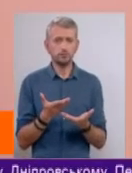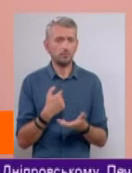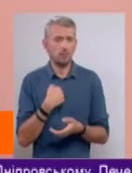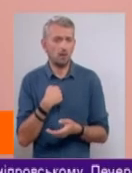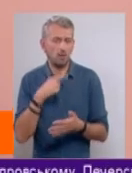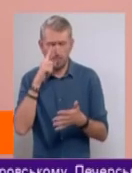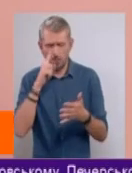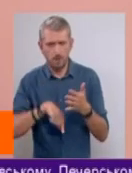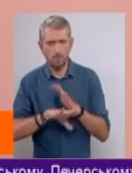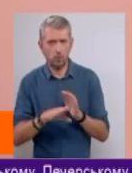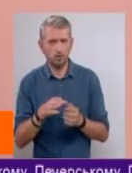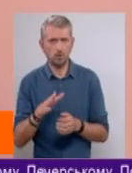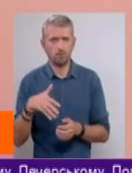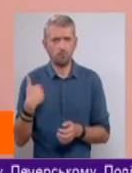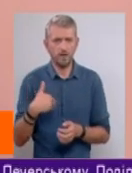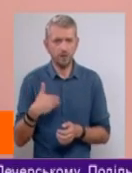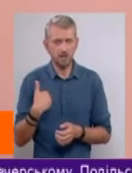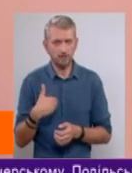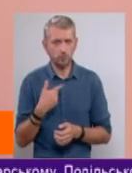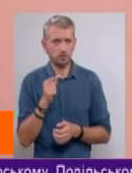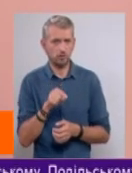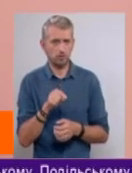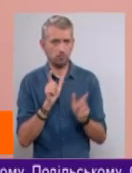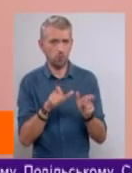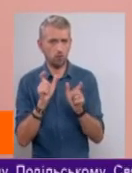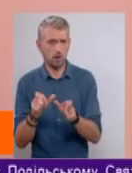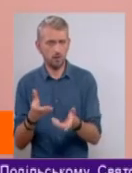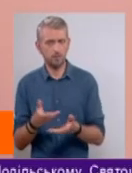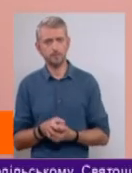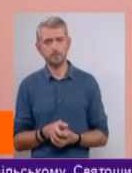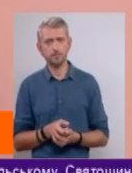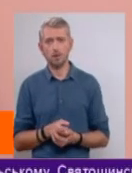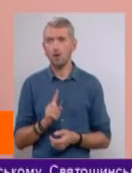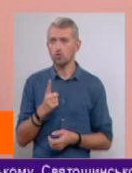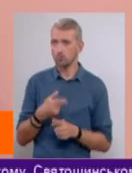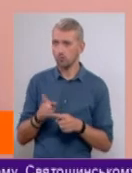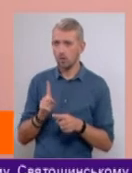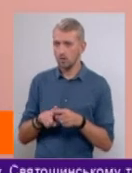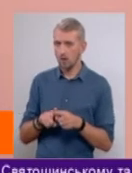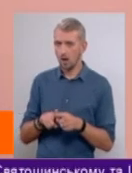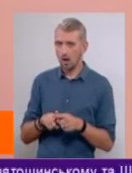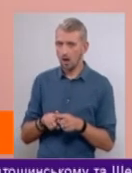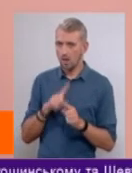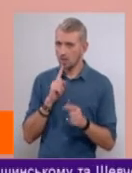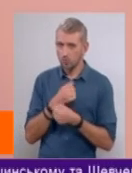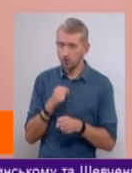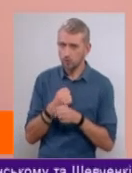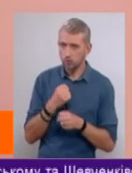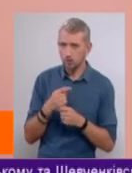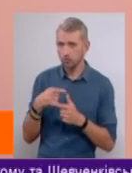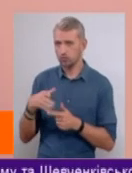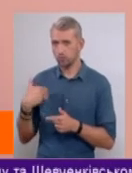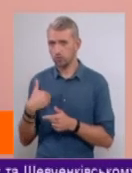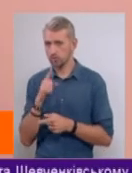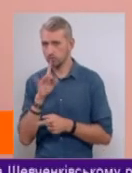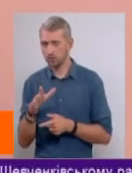не переконаний в ефективності даних блокувань. Чому? Бо це фізично неможливо зробити? Чи це нічого не дасть, по